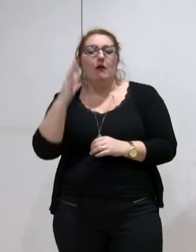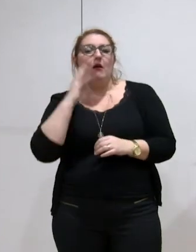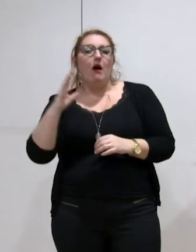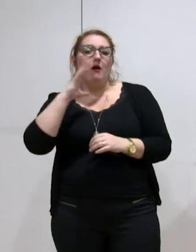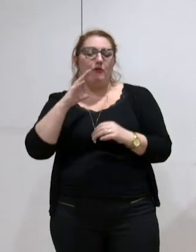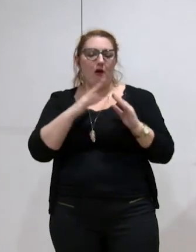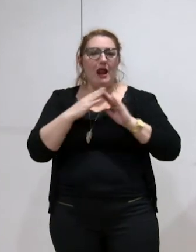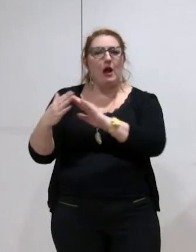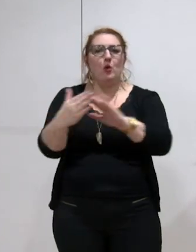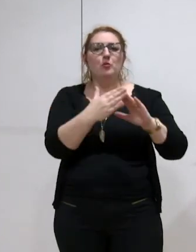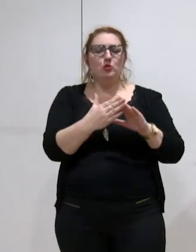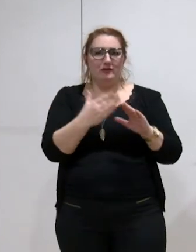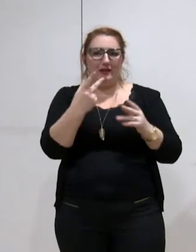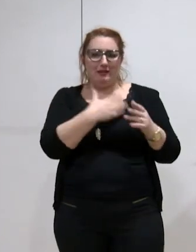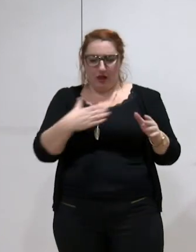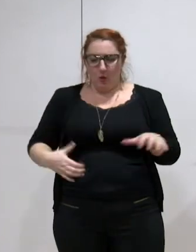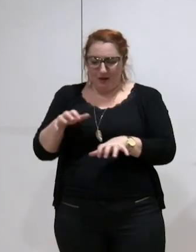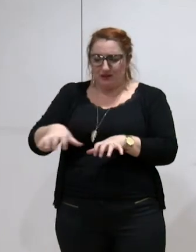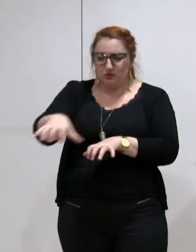s'est dotée d'une fiscalité propre.